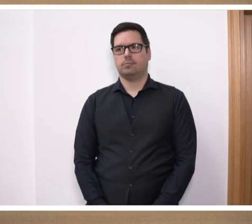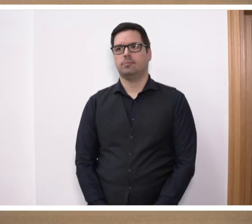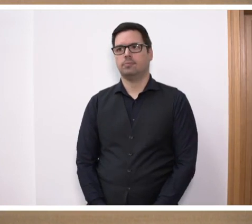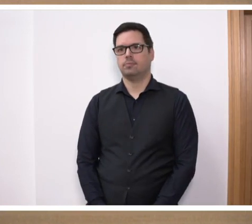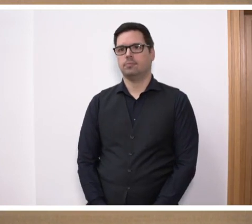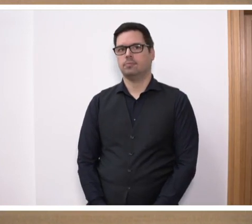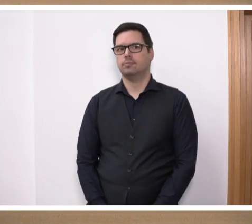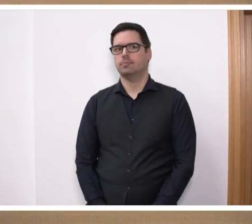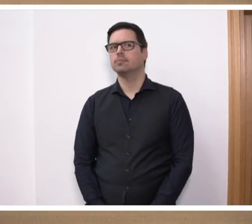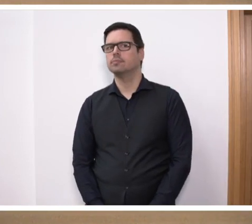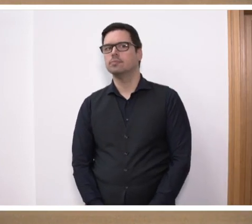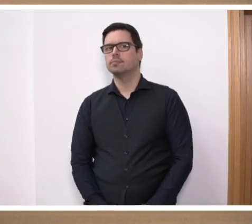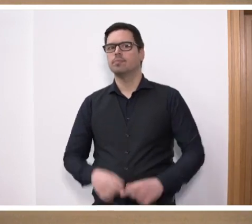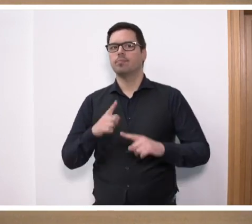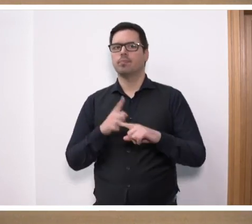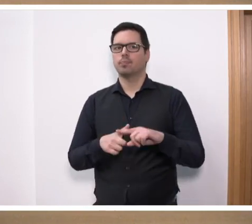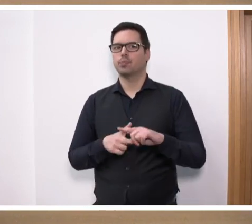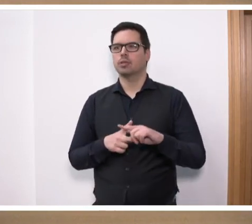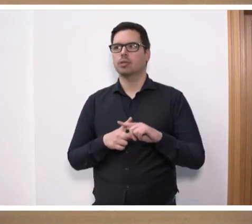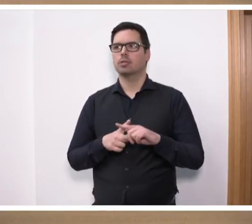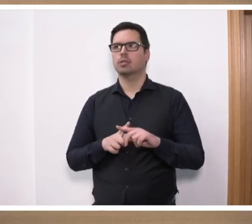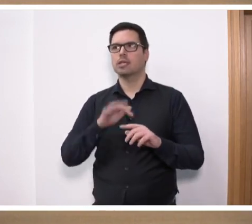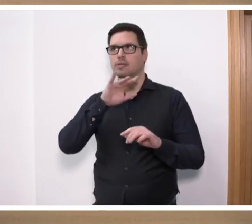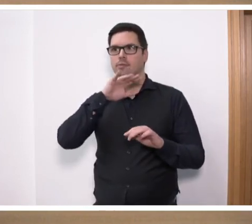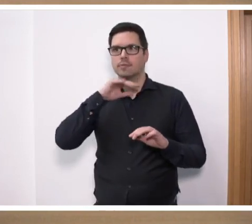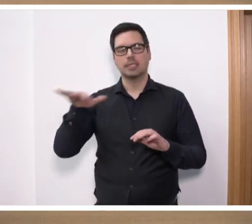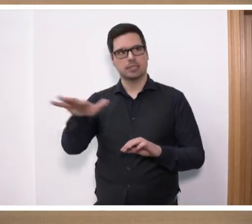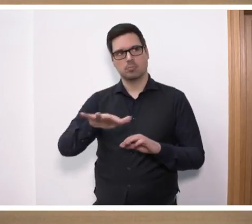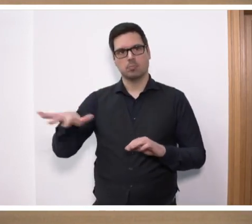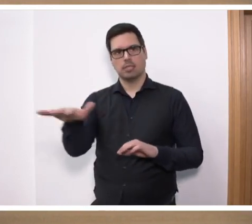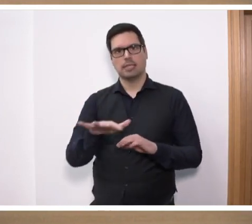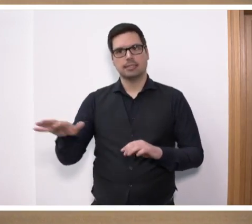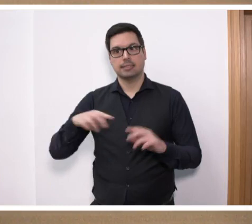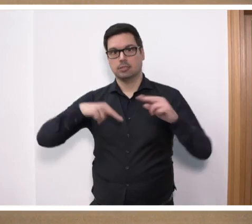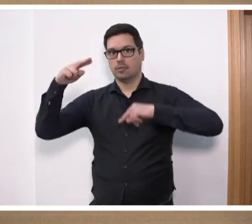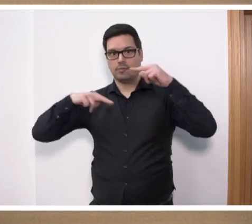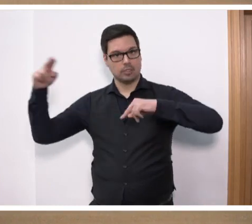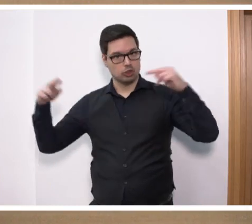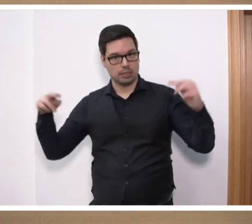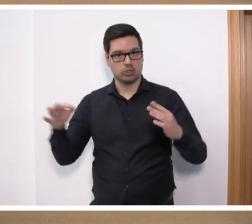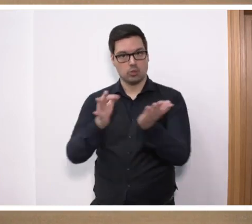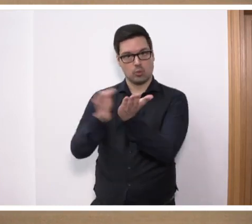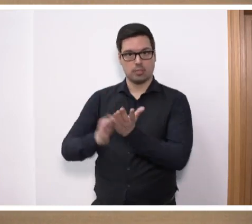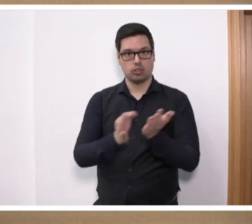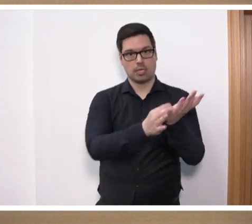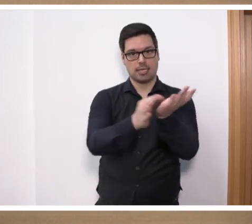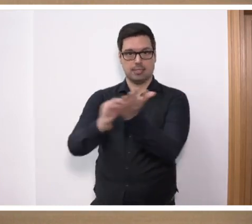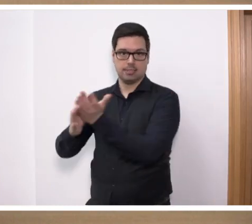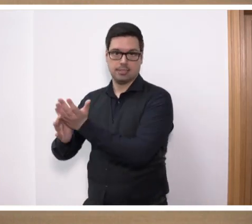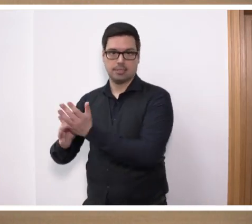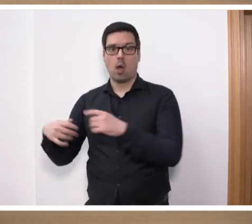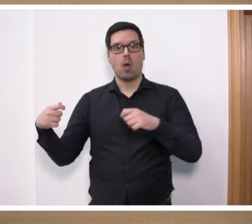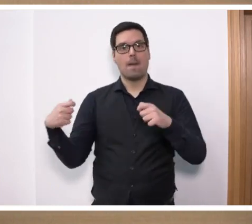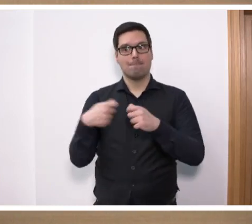Und eben auf diesen vielen Plätzen, an diesen vielen unterschiedlichen Örtlichkeiten bundesweit kommen